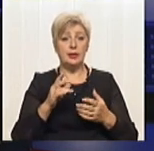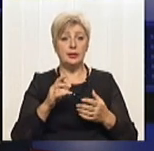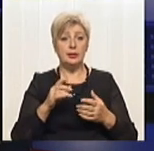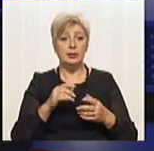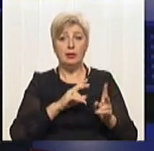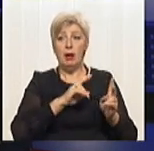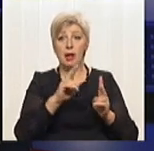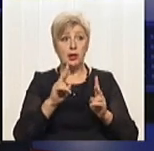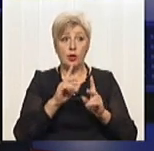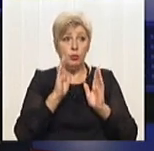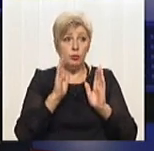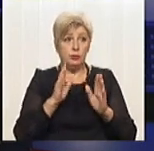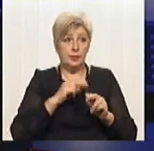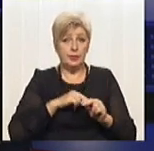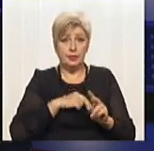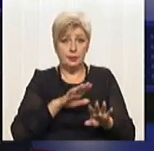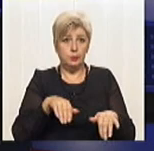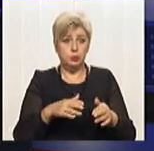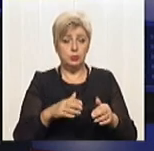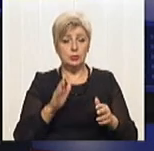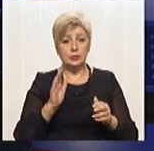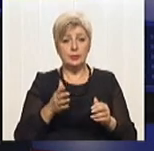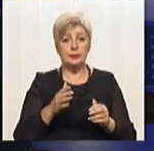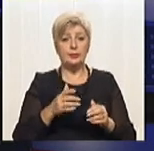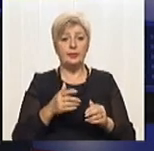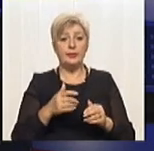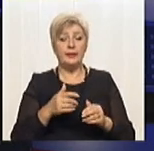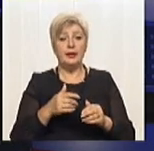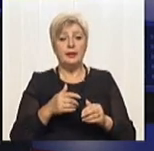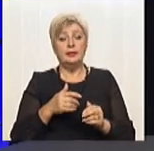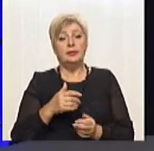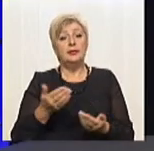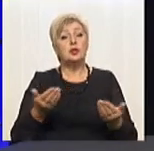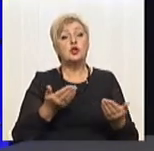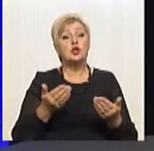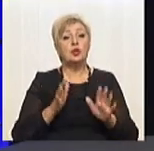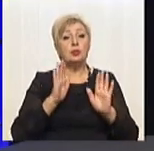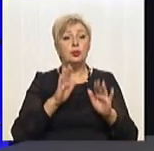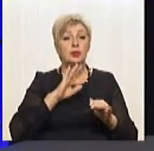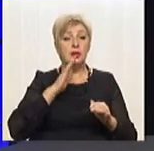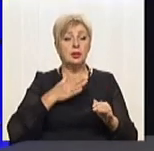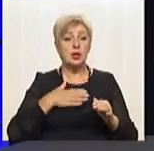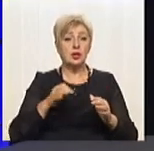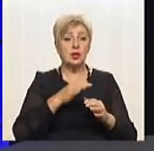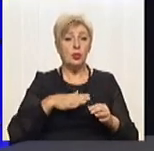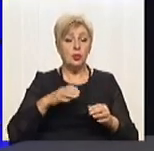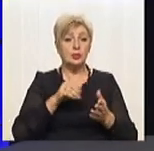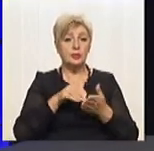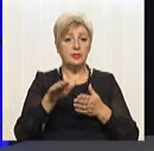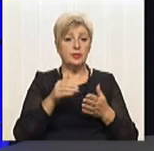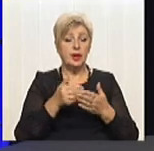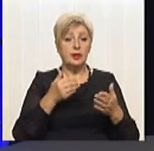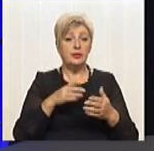а в нікому буде працювати. І от ще одне таке питання, яке хотілося б вгорити, встигнути, от чи буде наша область відмовлятися все ж таки від